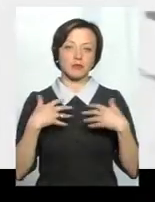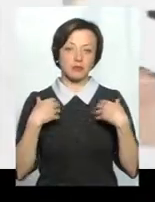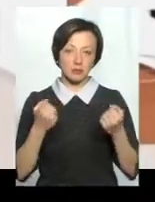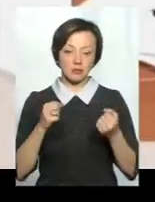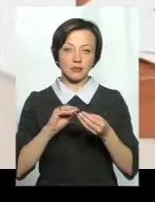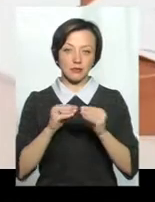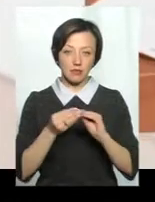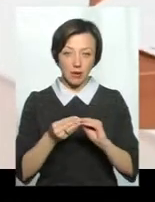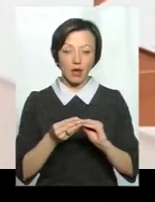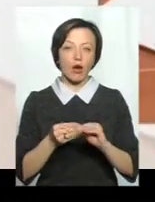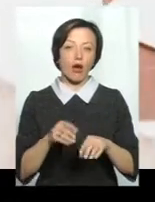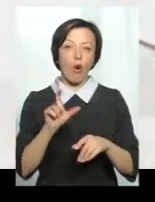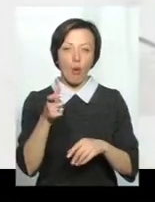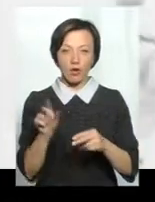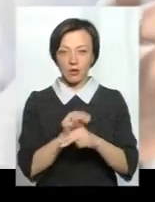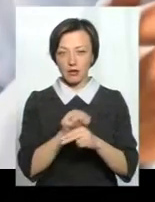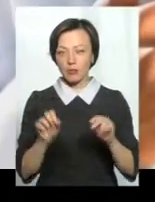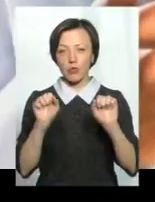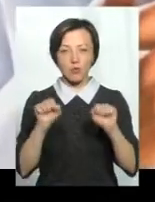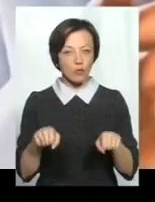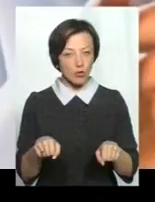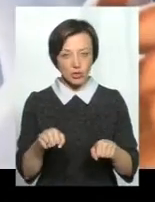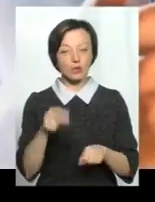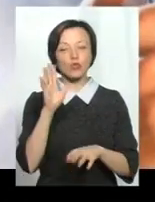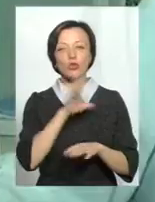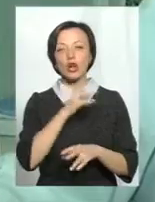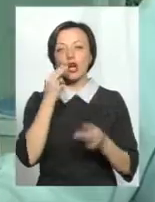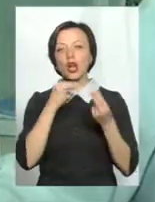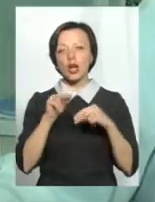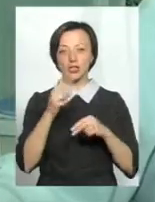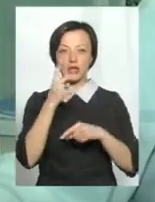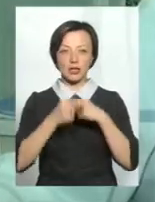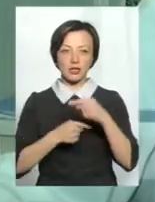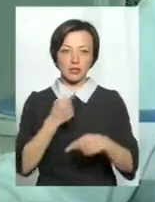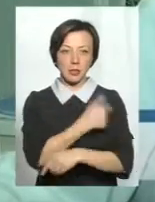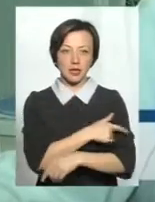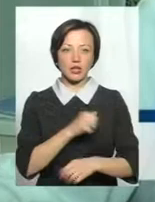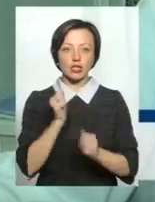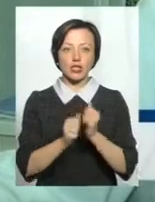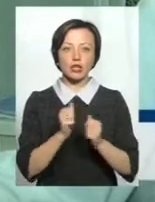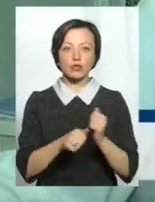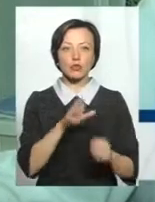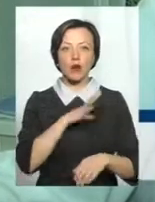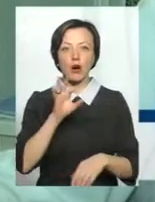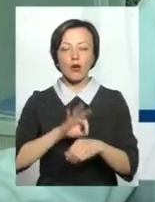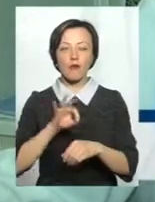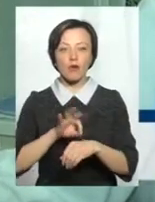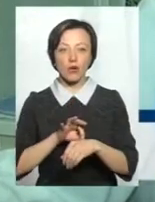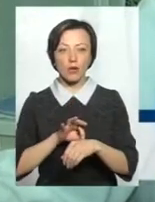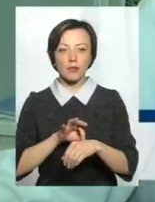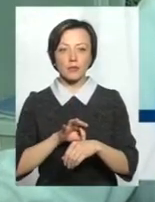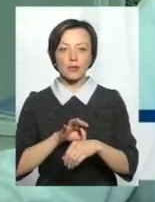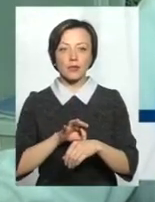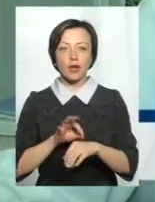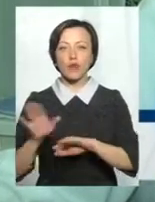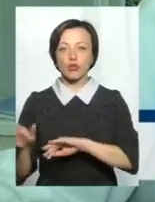голкотерапія може дати фори і традиційній медицині. Часто густо бувають такі моменти, що хворий пройшов вже